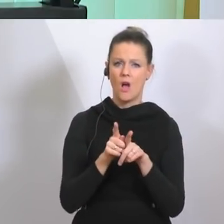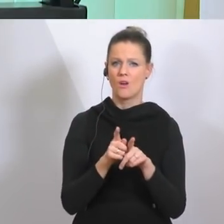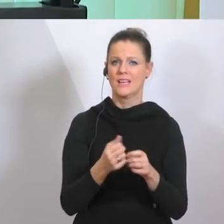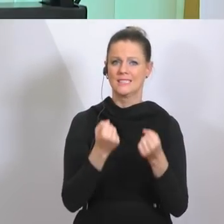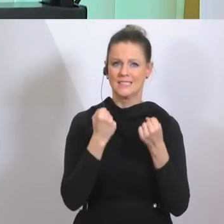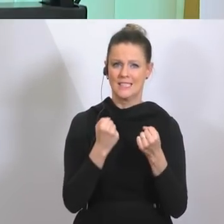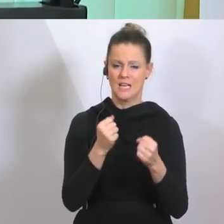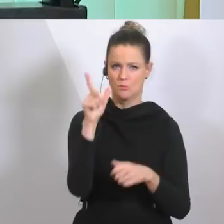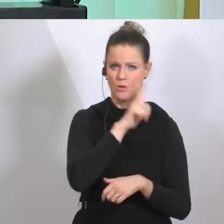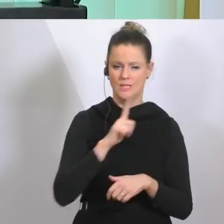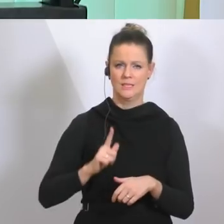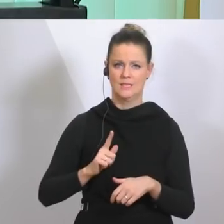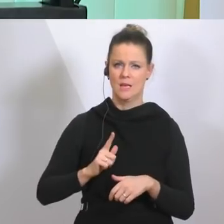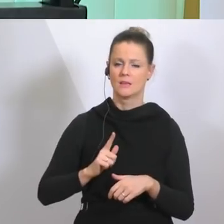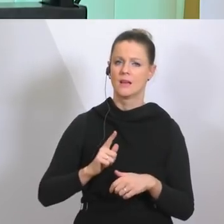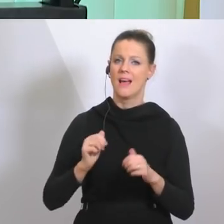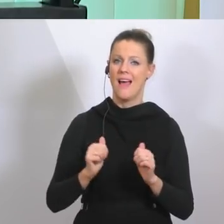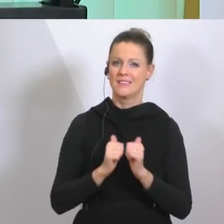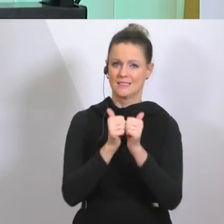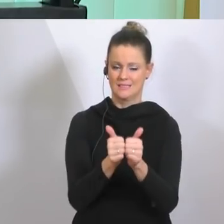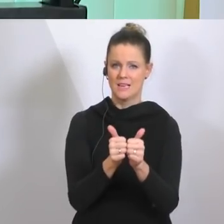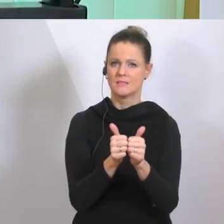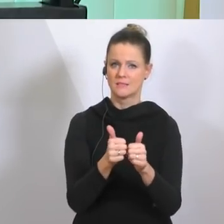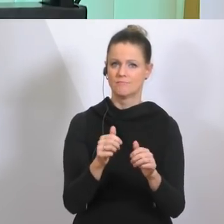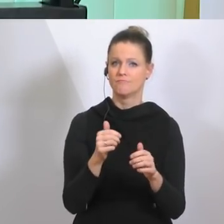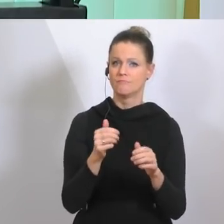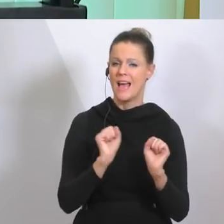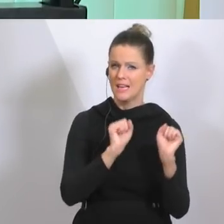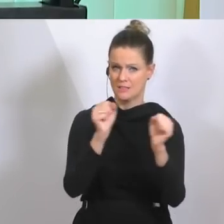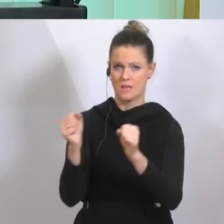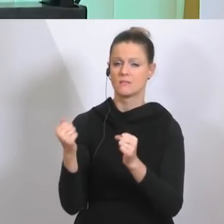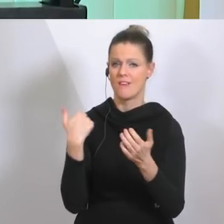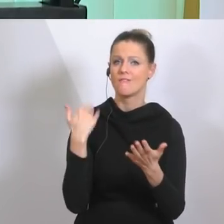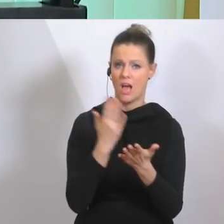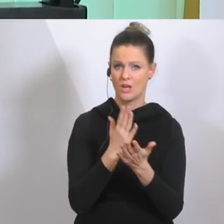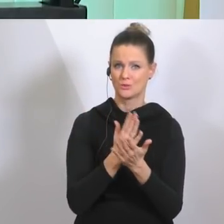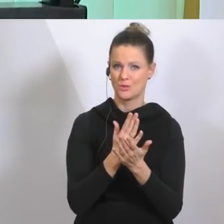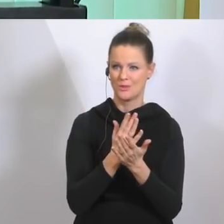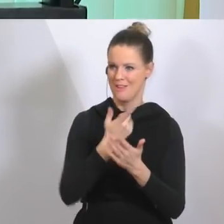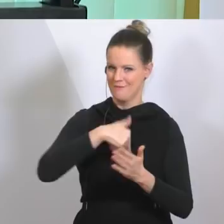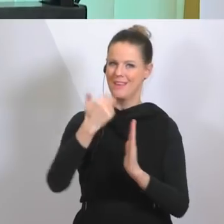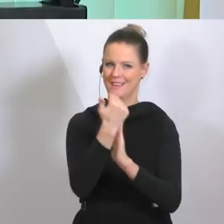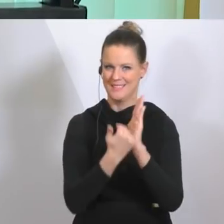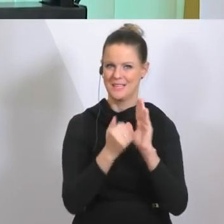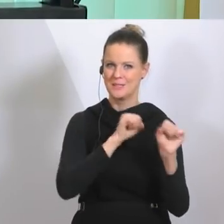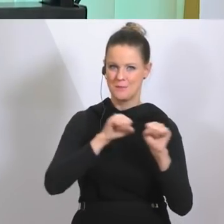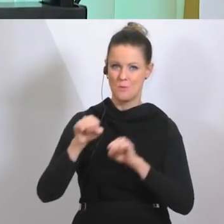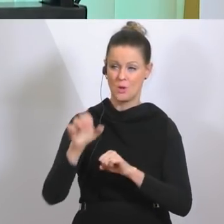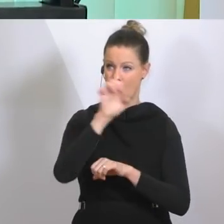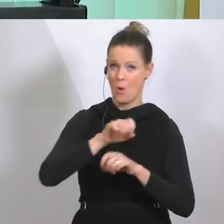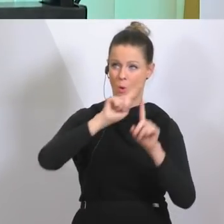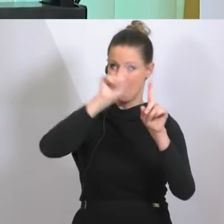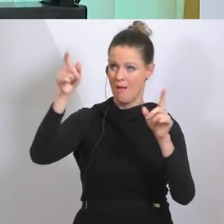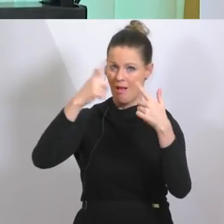hat es schon mehrfach in der Zweiten Republik gegeben. Viele europäische Länder beneiden uns für diese gesetzliche Möglichkeit. Es gibt eine gute